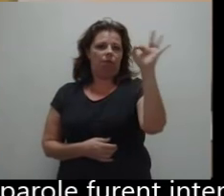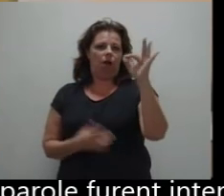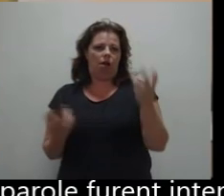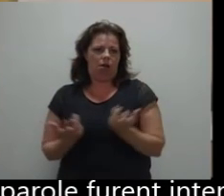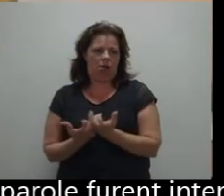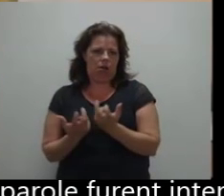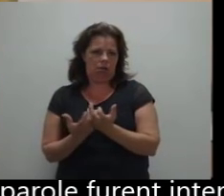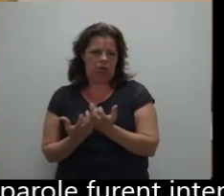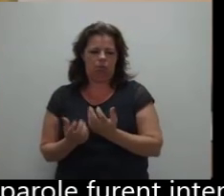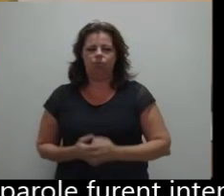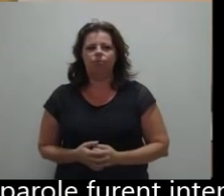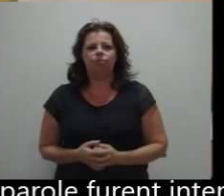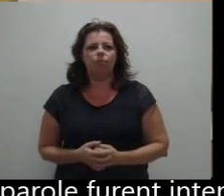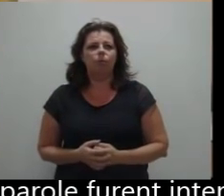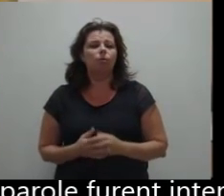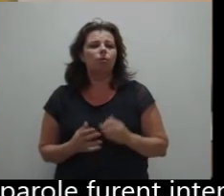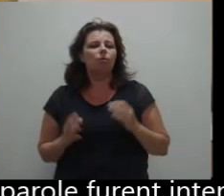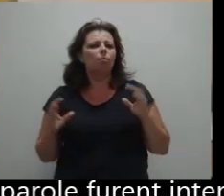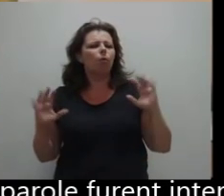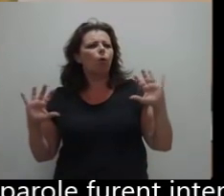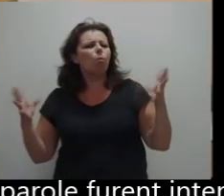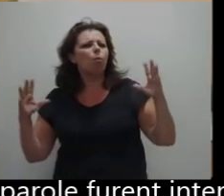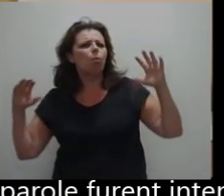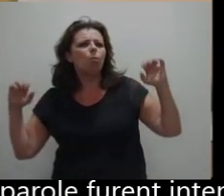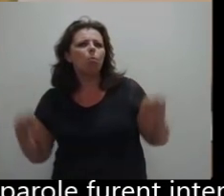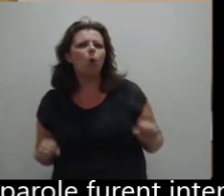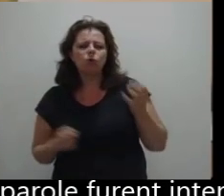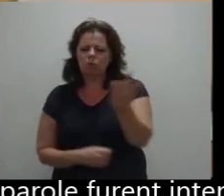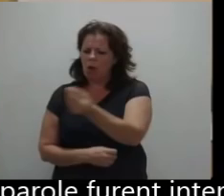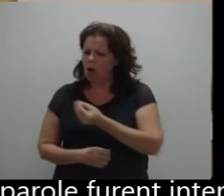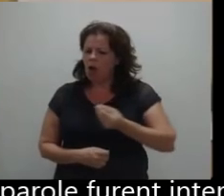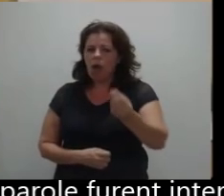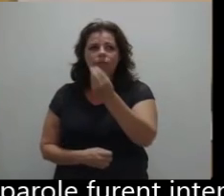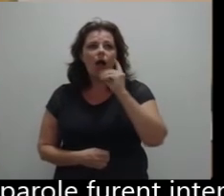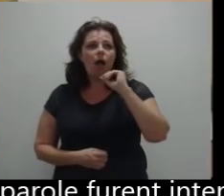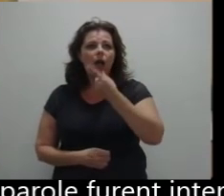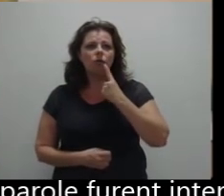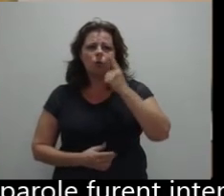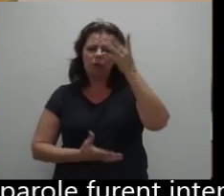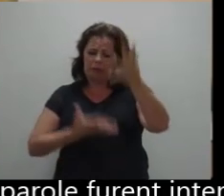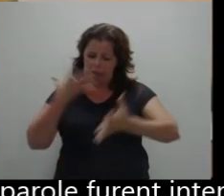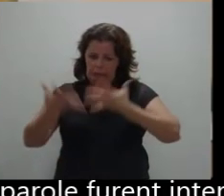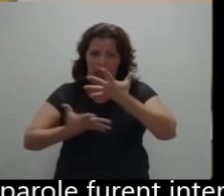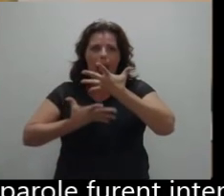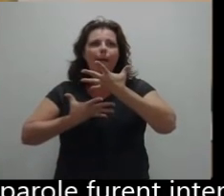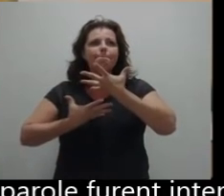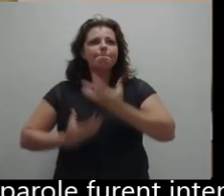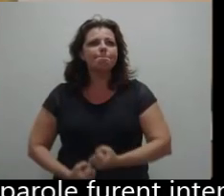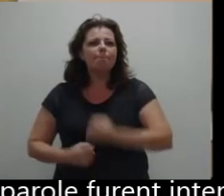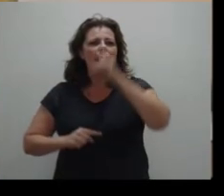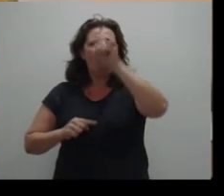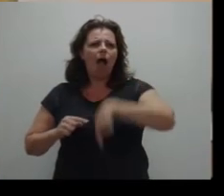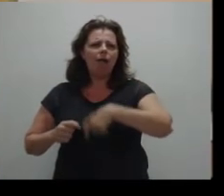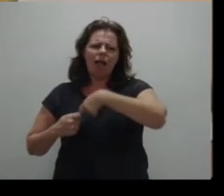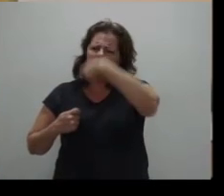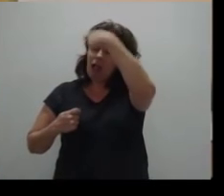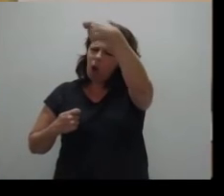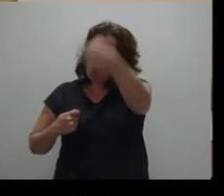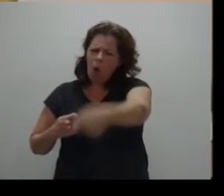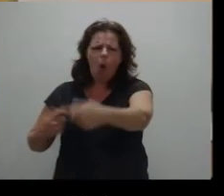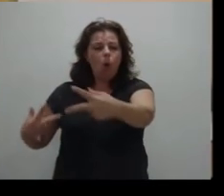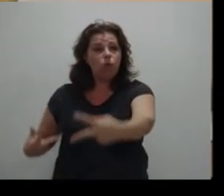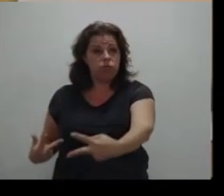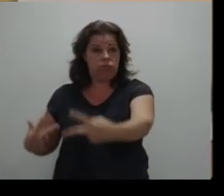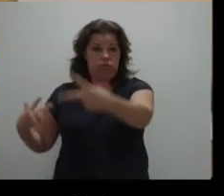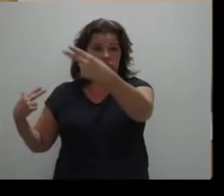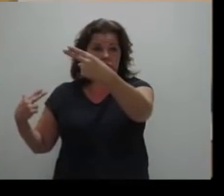Comment expliquer que ces prises de paroles furent interdites à des enfants pendant de très nombreuses décennies, jusqu'en fait